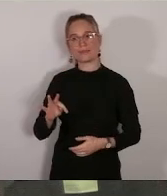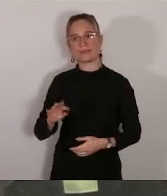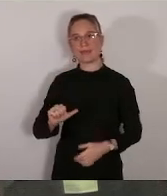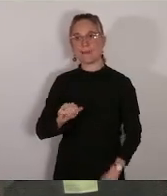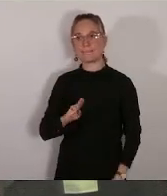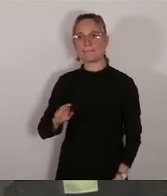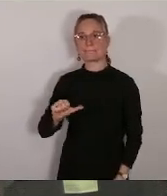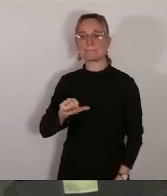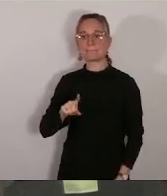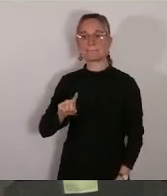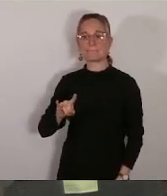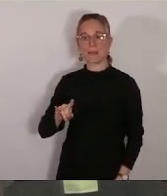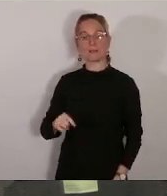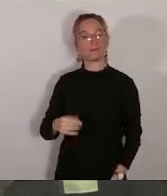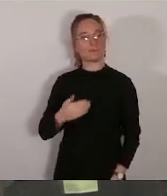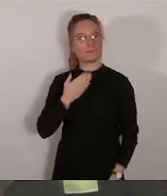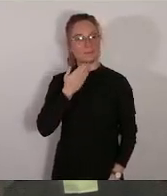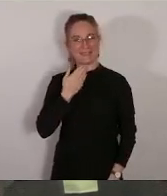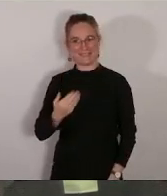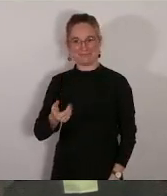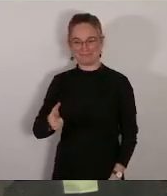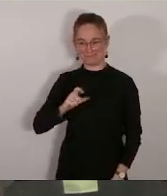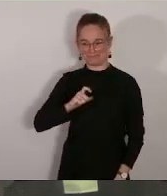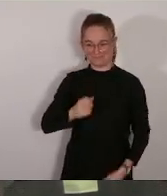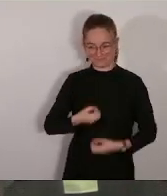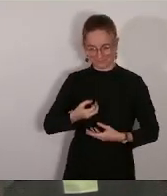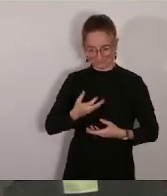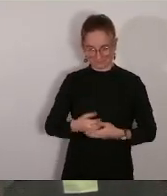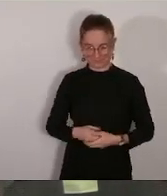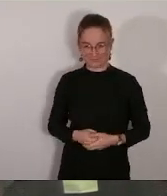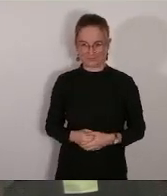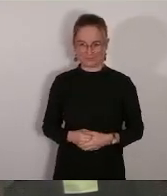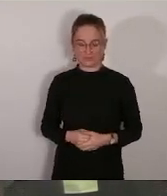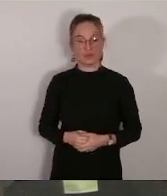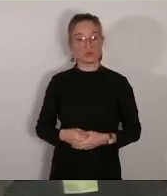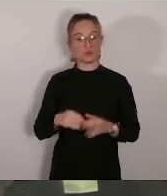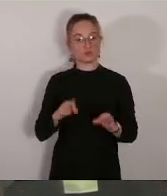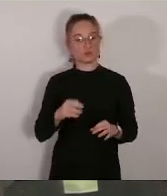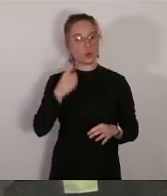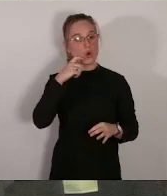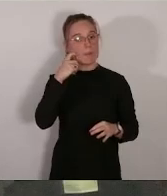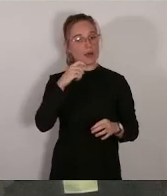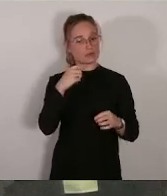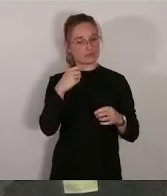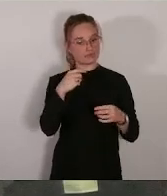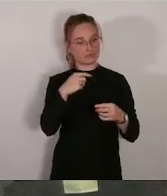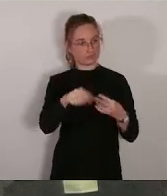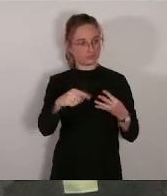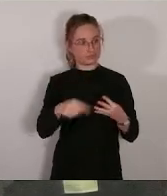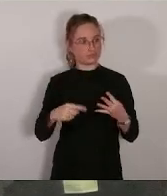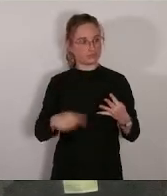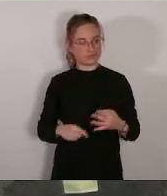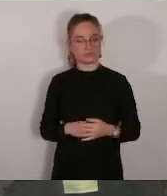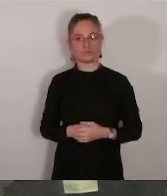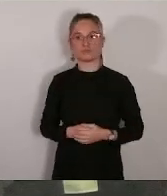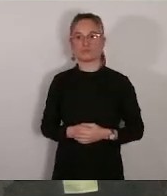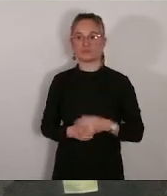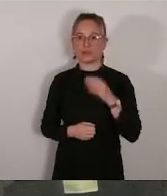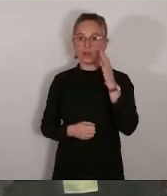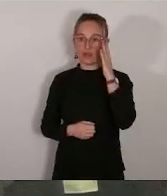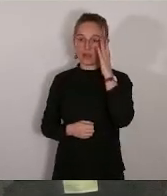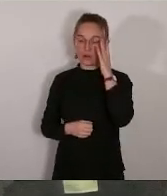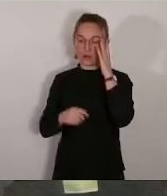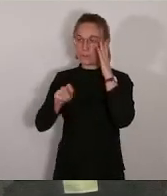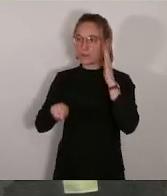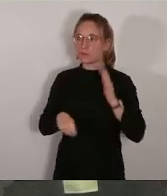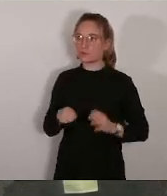Merci. Alors sur ces remarques, évidemment, produire ces nouvelles sources d'énergie